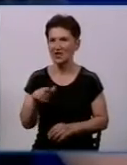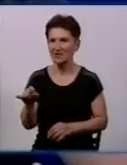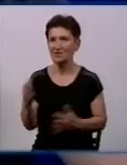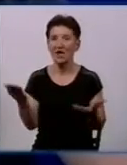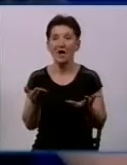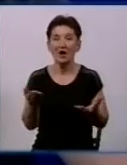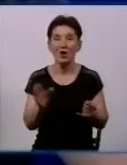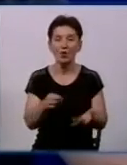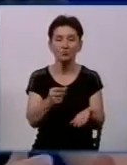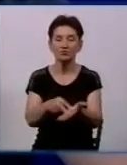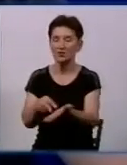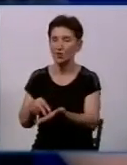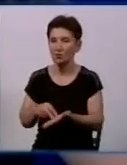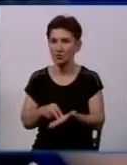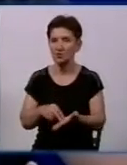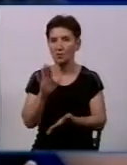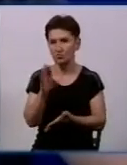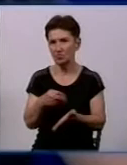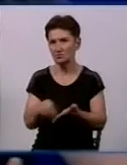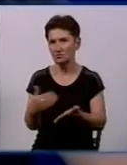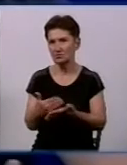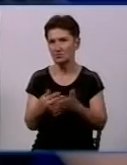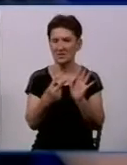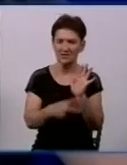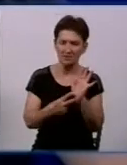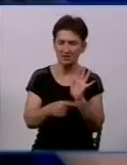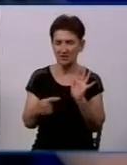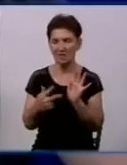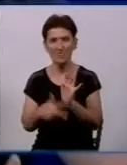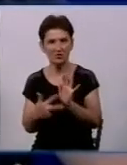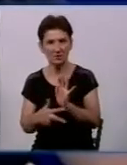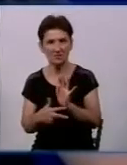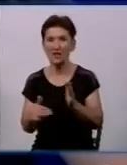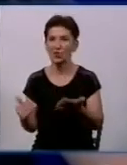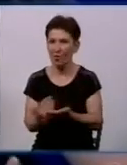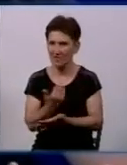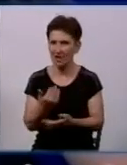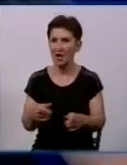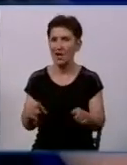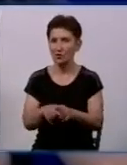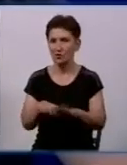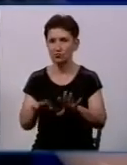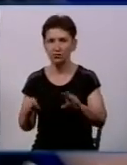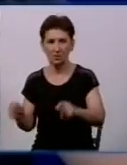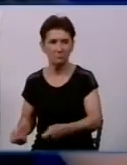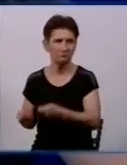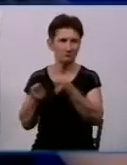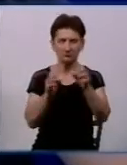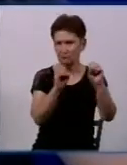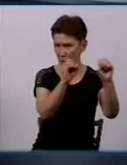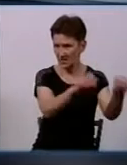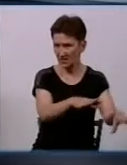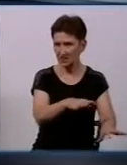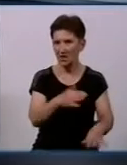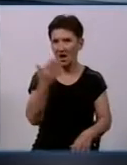на момент закупки, буде придбано десь близько 70-80 гідрантів, які також плануються передати аналогічним шляхом,